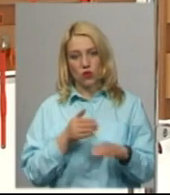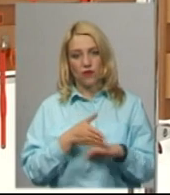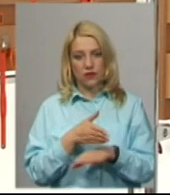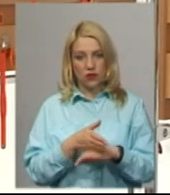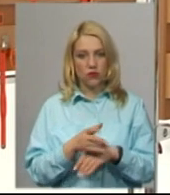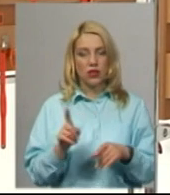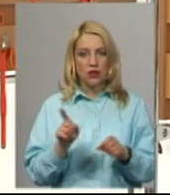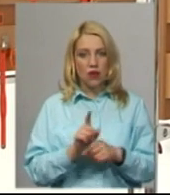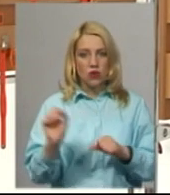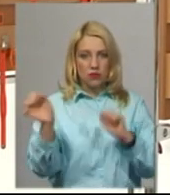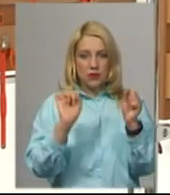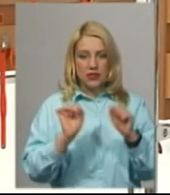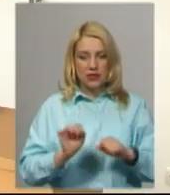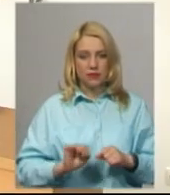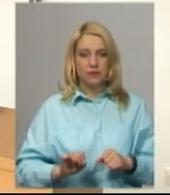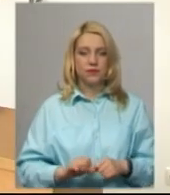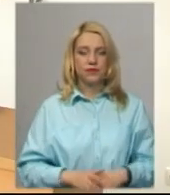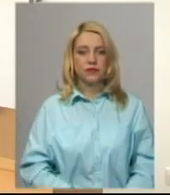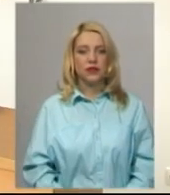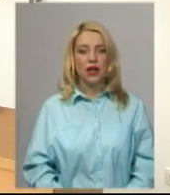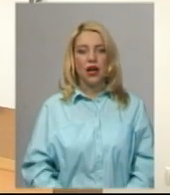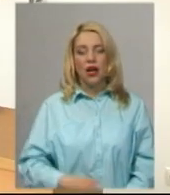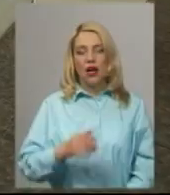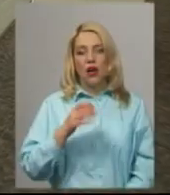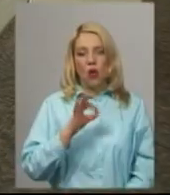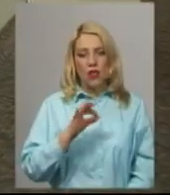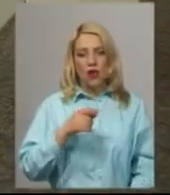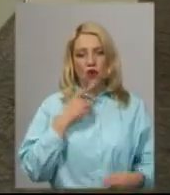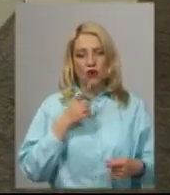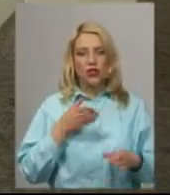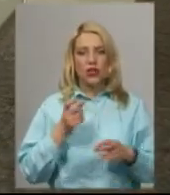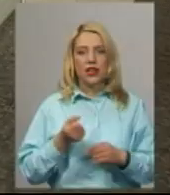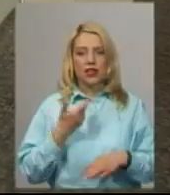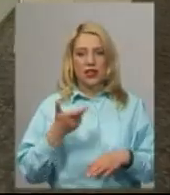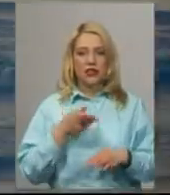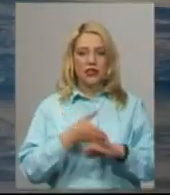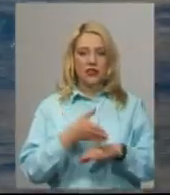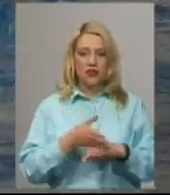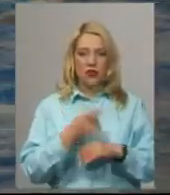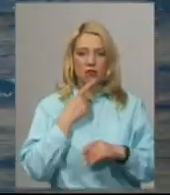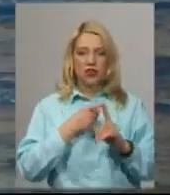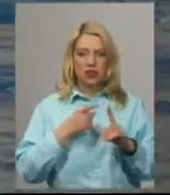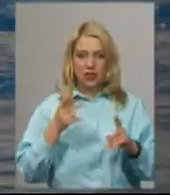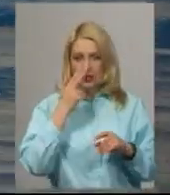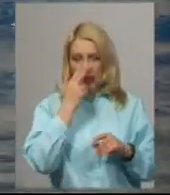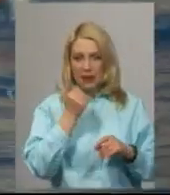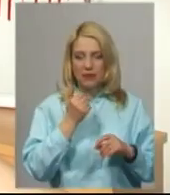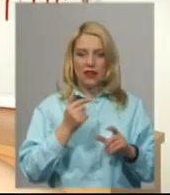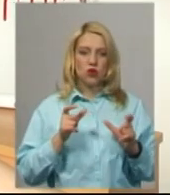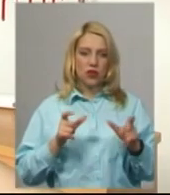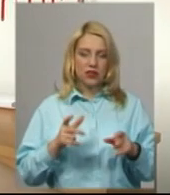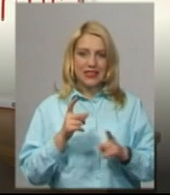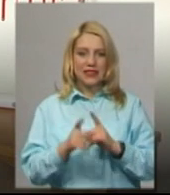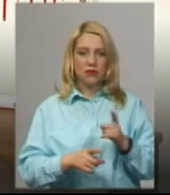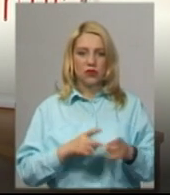теж протираємо рецепцію і гардеробник. Олег Юрчак додає, кількість відвідувачів басейну під час адаптивного карантину змінилася.